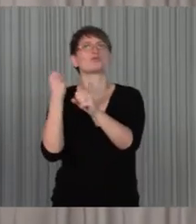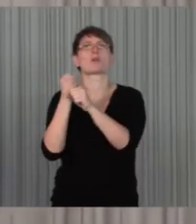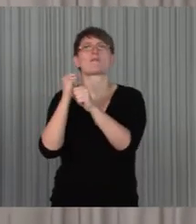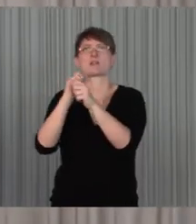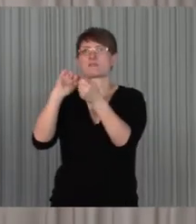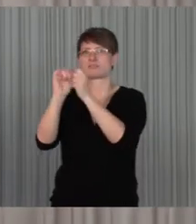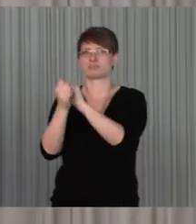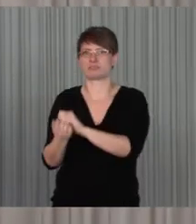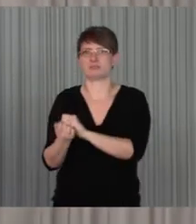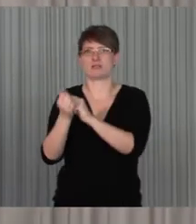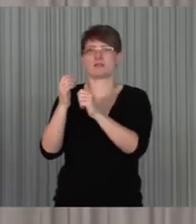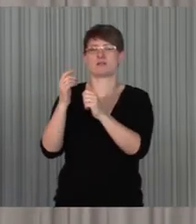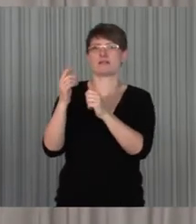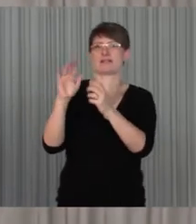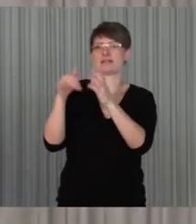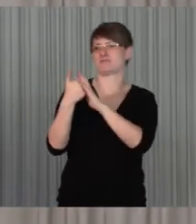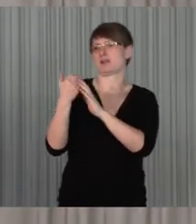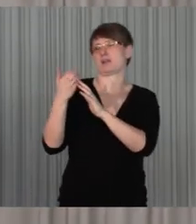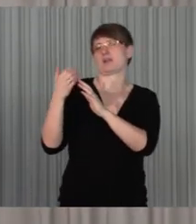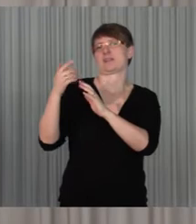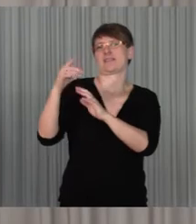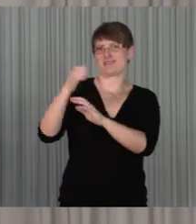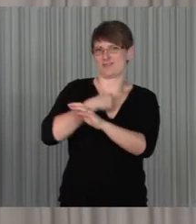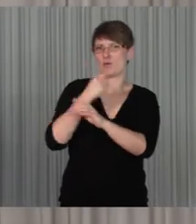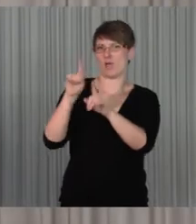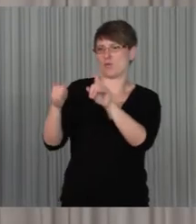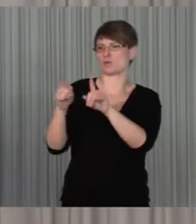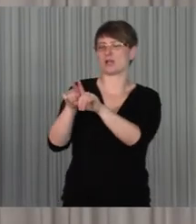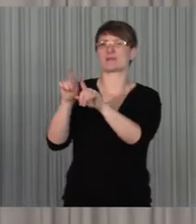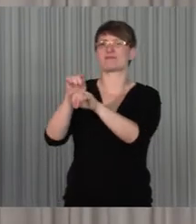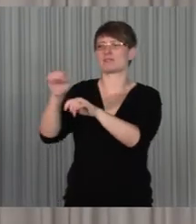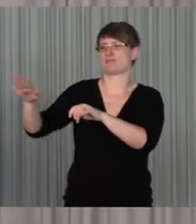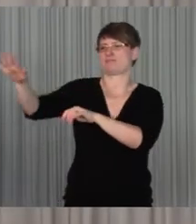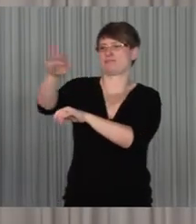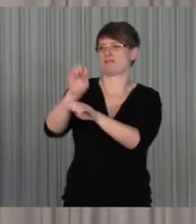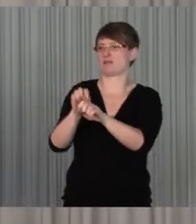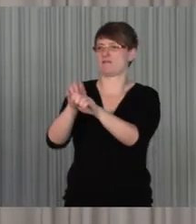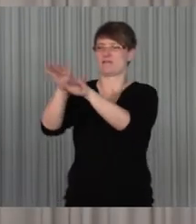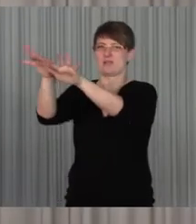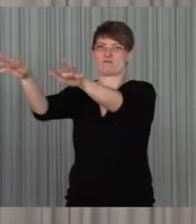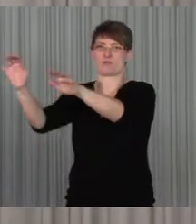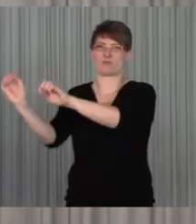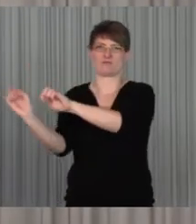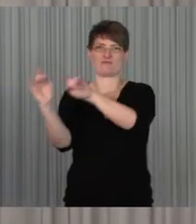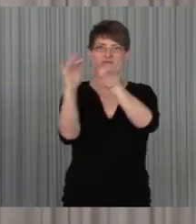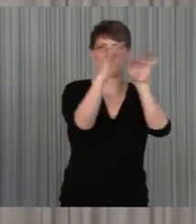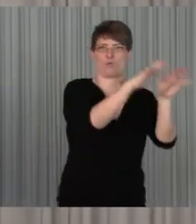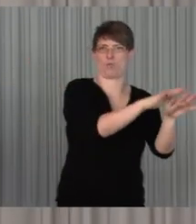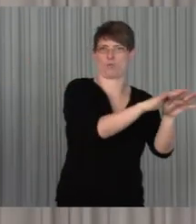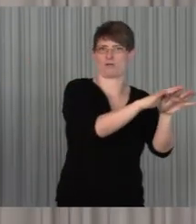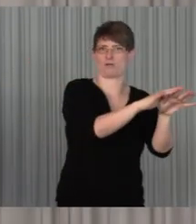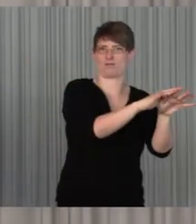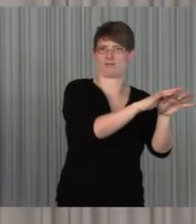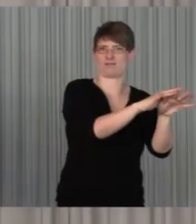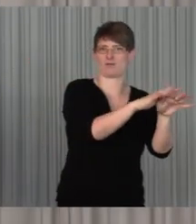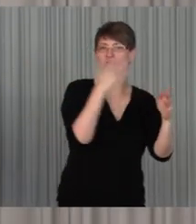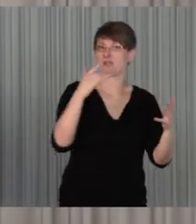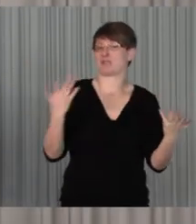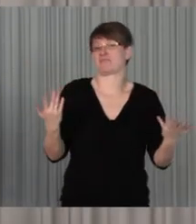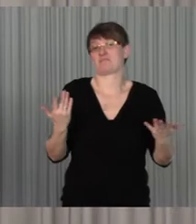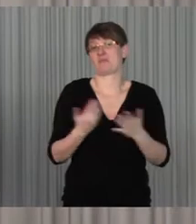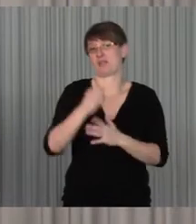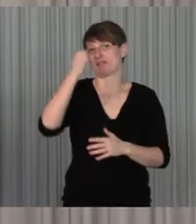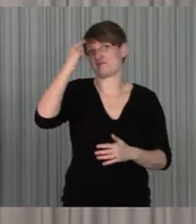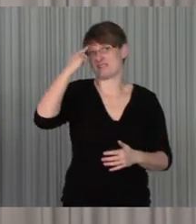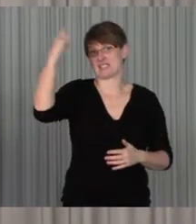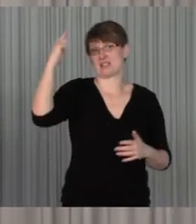sie verändern, wie Frau Franzorn das gesagt hat, sie verändern sozusagen beide Seiten. Da sammeln Sie natürlich eben